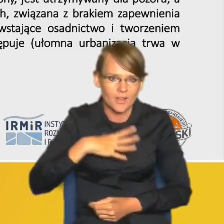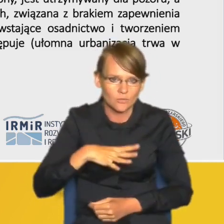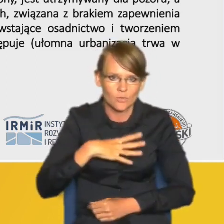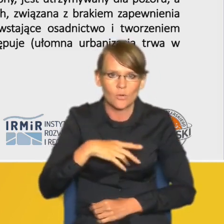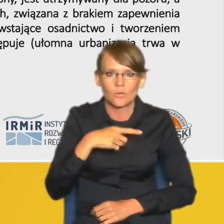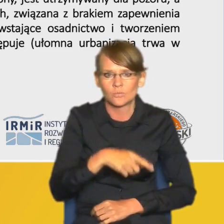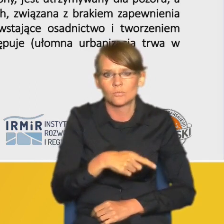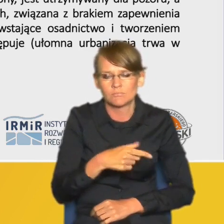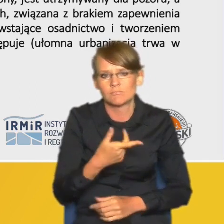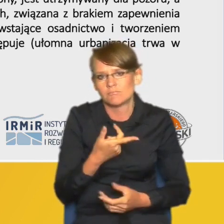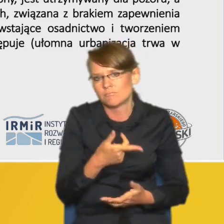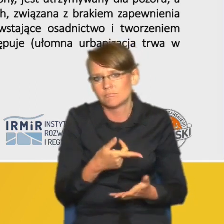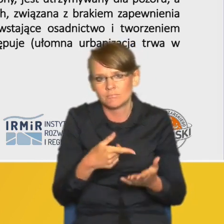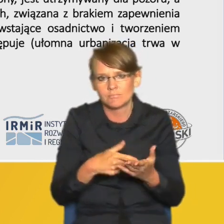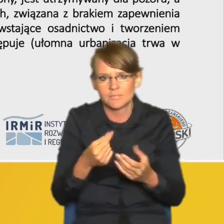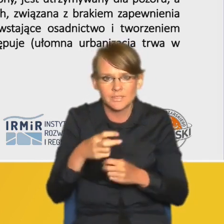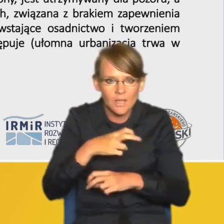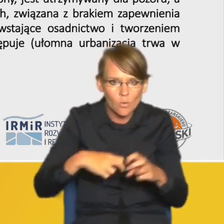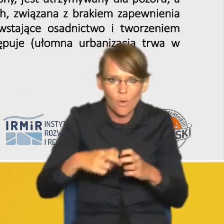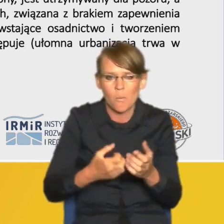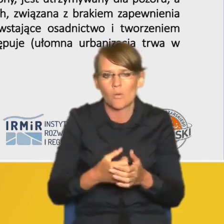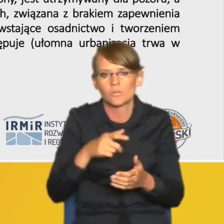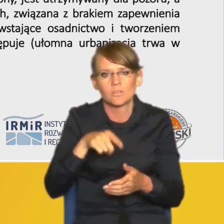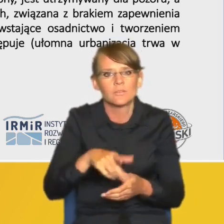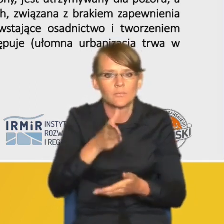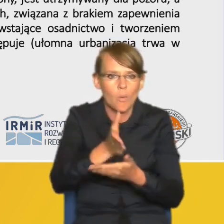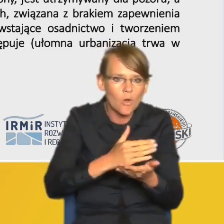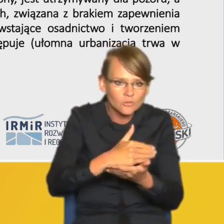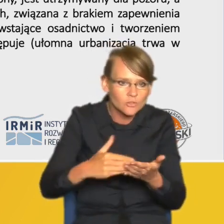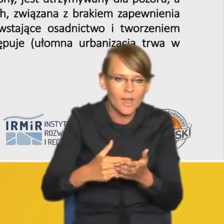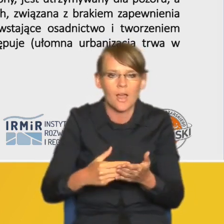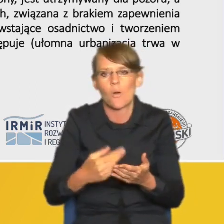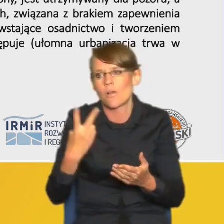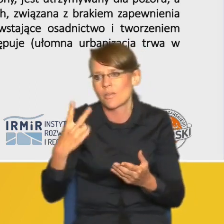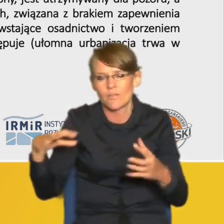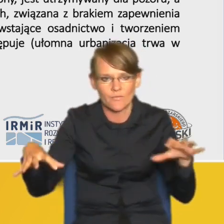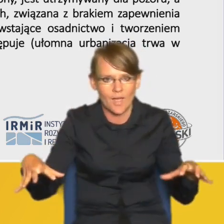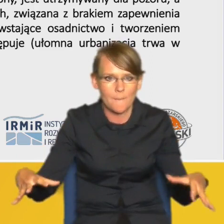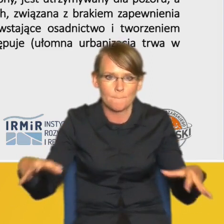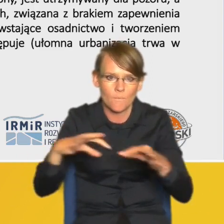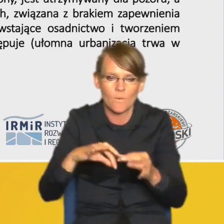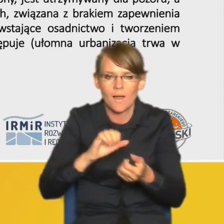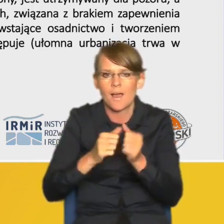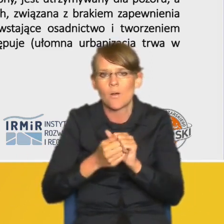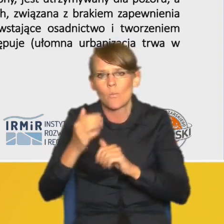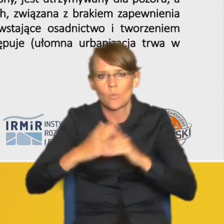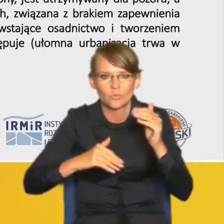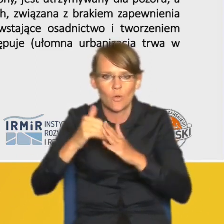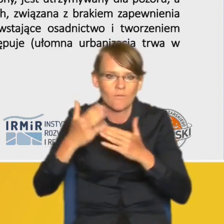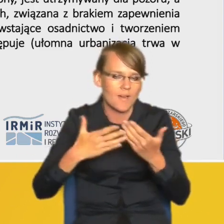spowodowanych bądź to podziałem nieruchomości scaleniem i podziałem bądź budową określonej infrastruktury